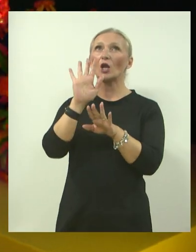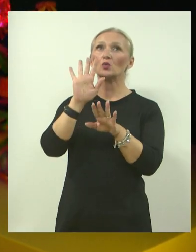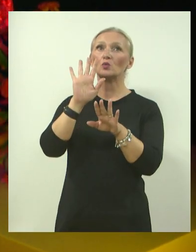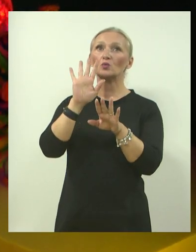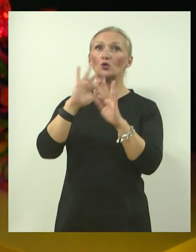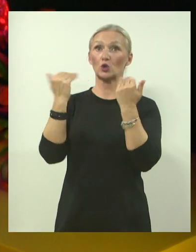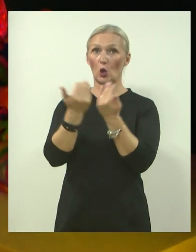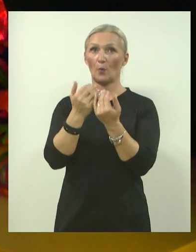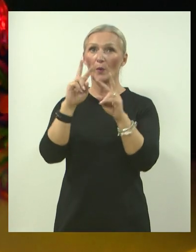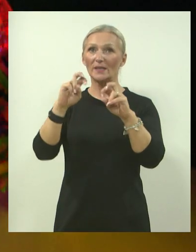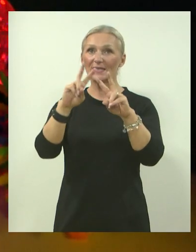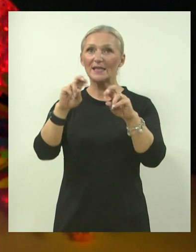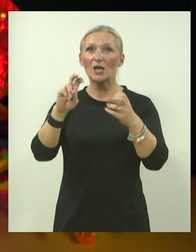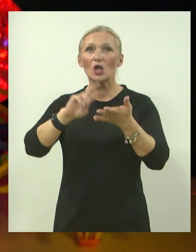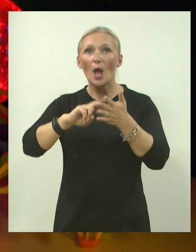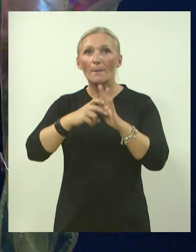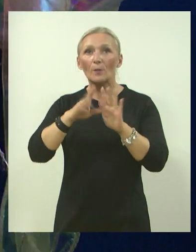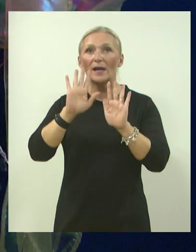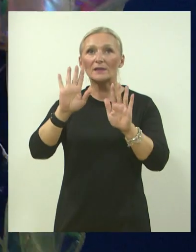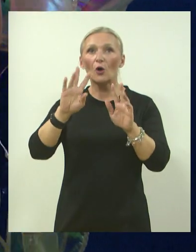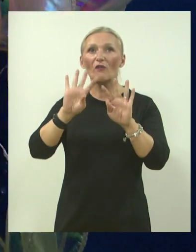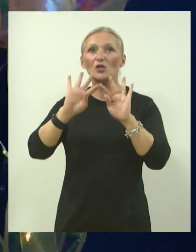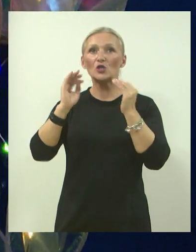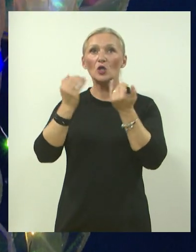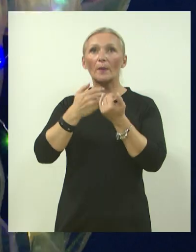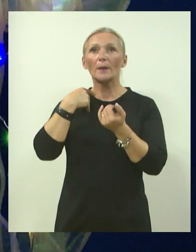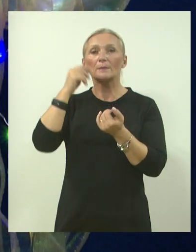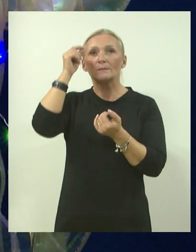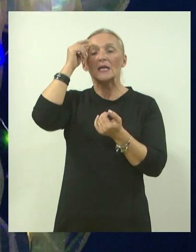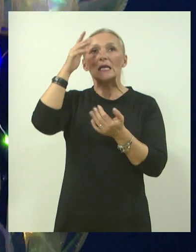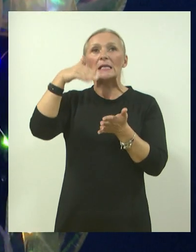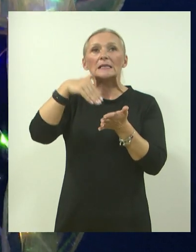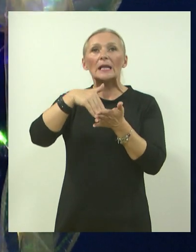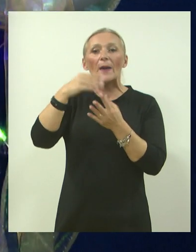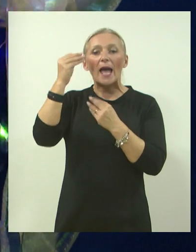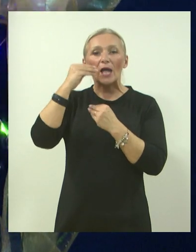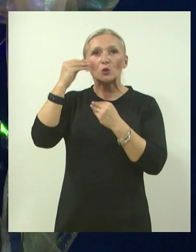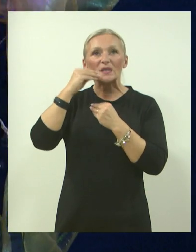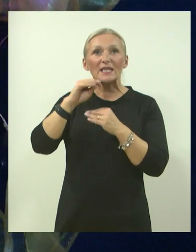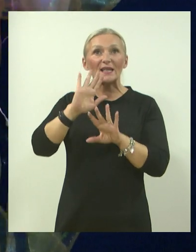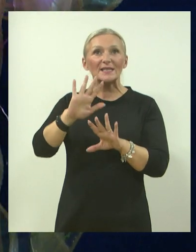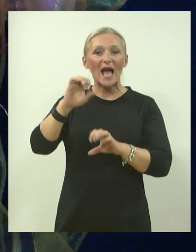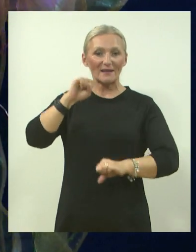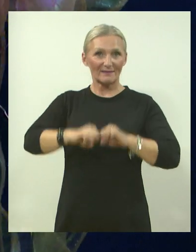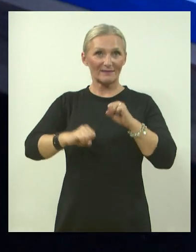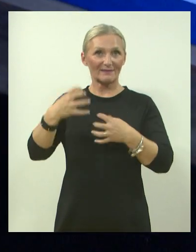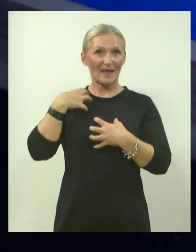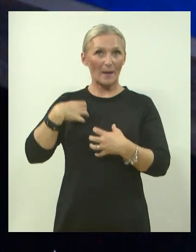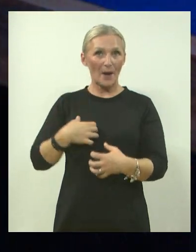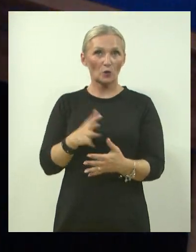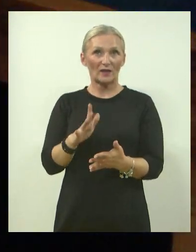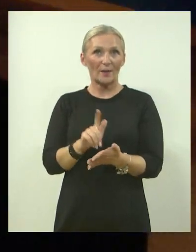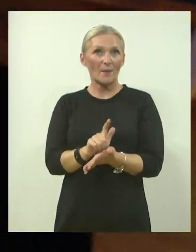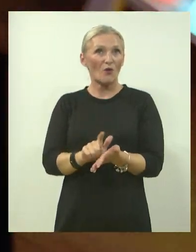Istražujući problematiku samo senzorne sobe, bili smo svjesni da bi trebalo se educirati i za senzornog terapeuta. S obzirom da nemamo